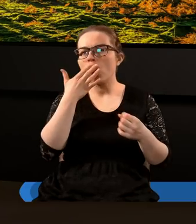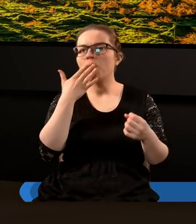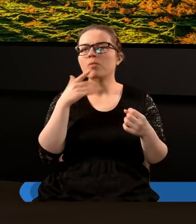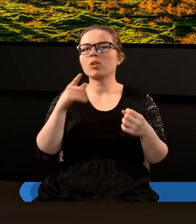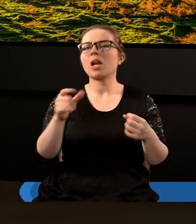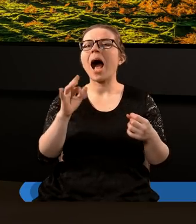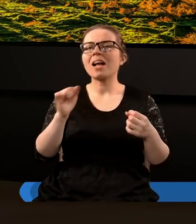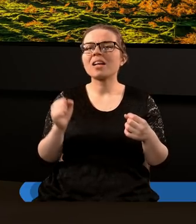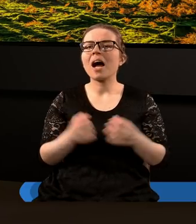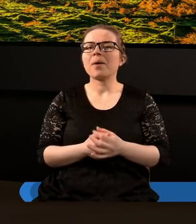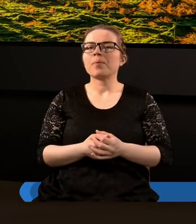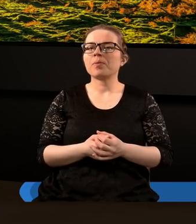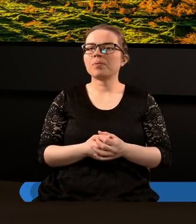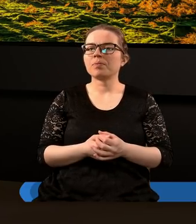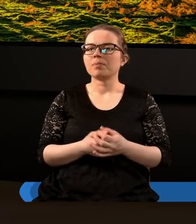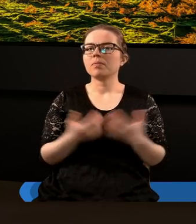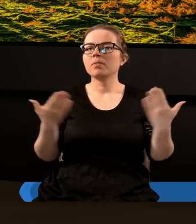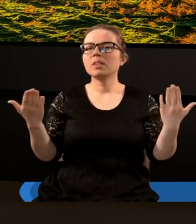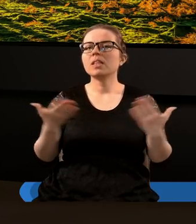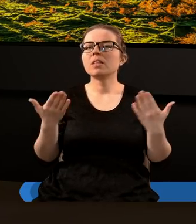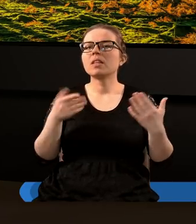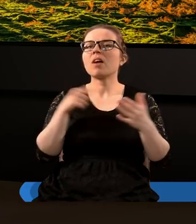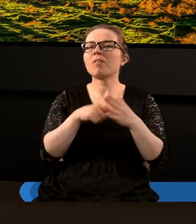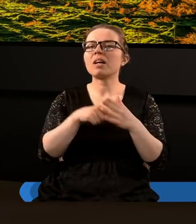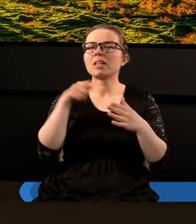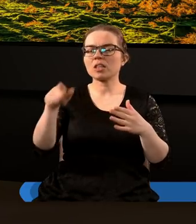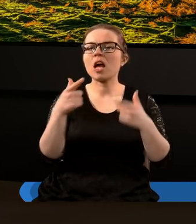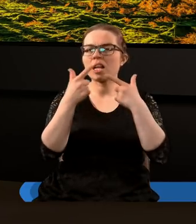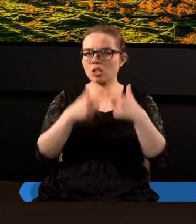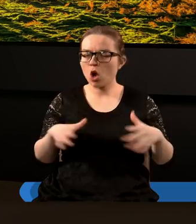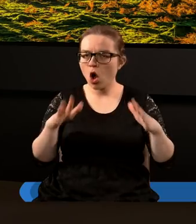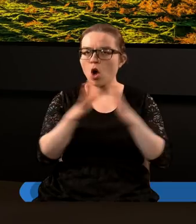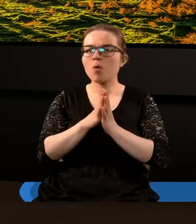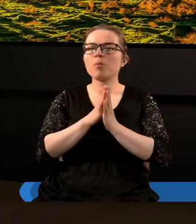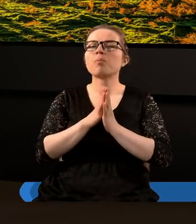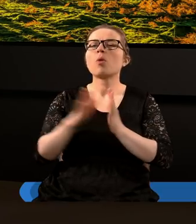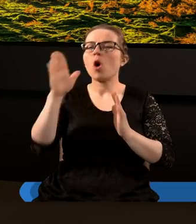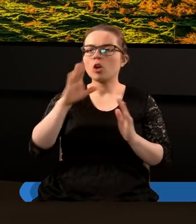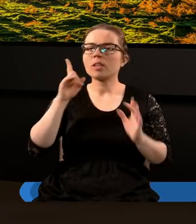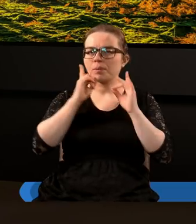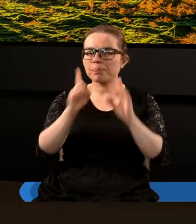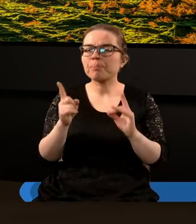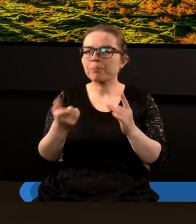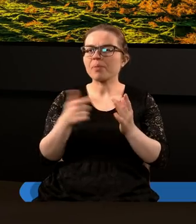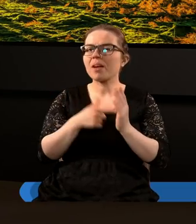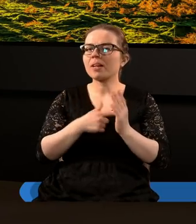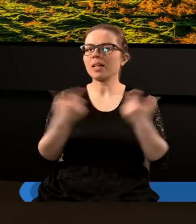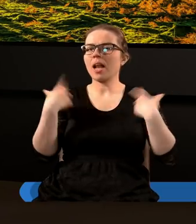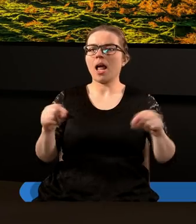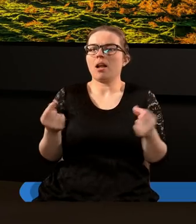Ozaasza, gdzie właśnie ten Kościół Boży, prawda, nagle